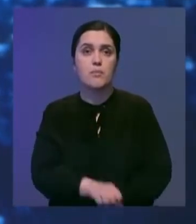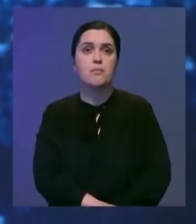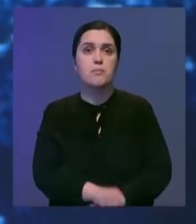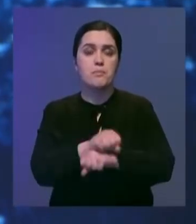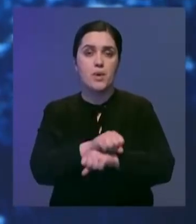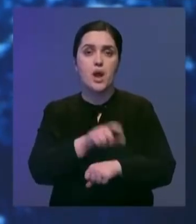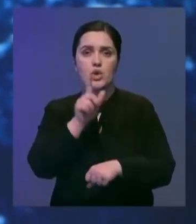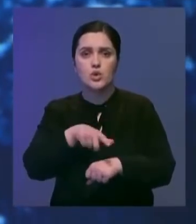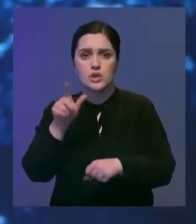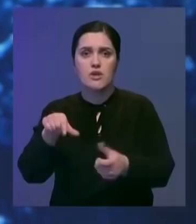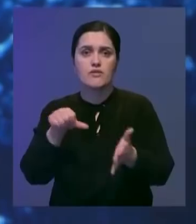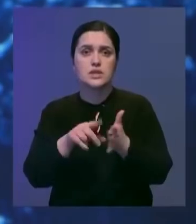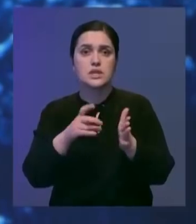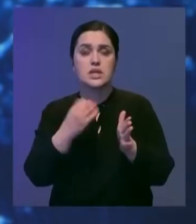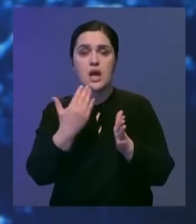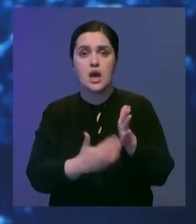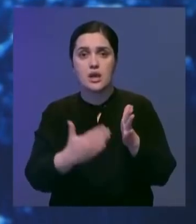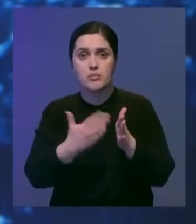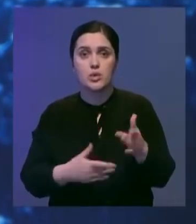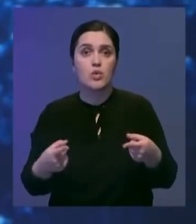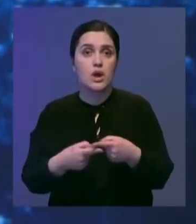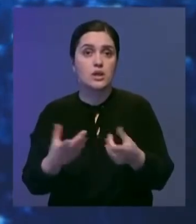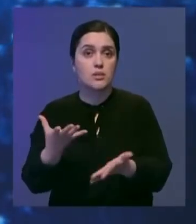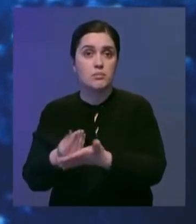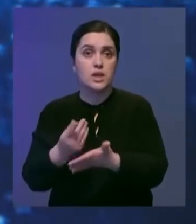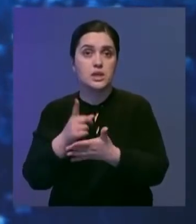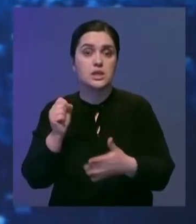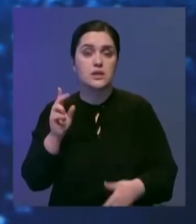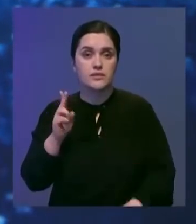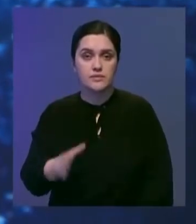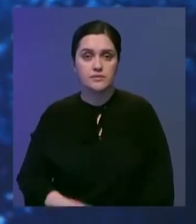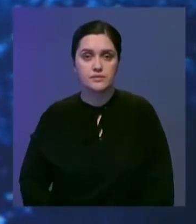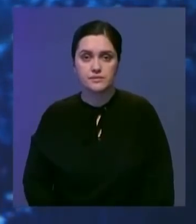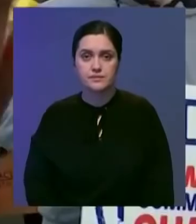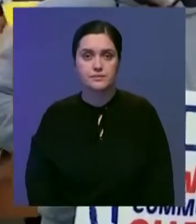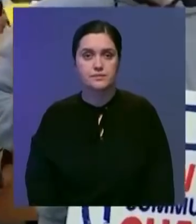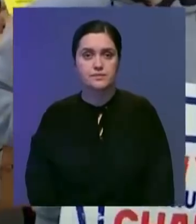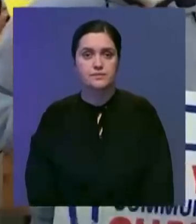протесты из-за бастовки. Люди выступают за отмену арендной платы за жилье.